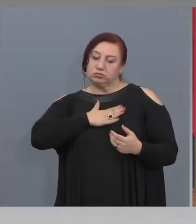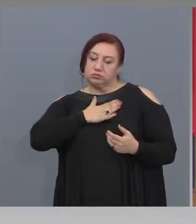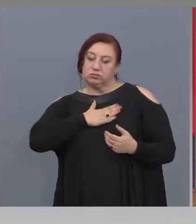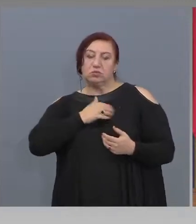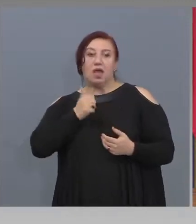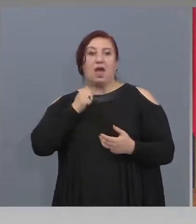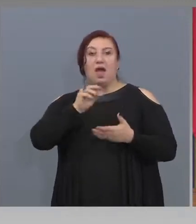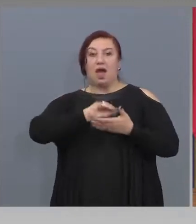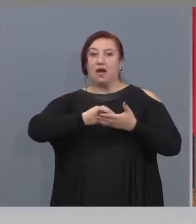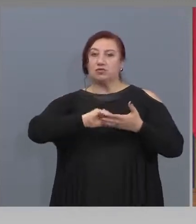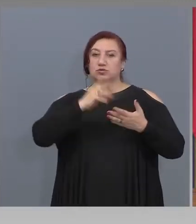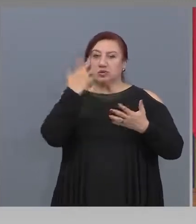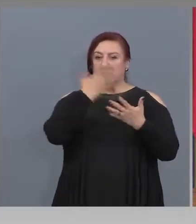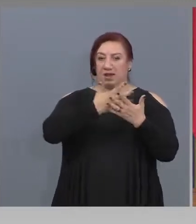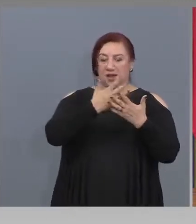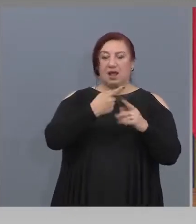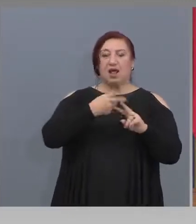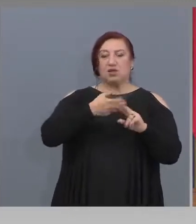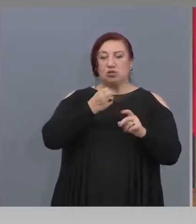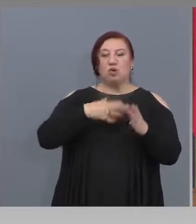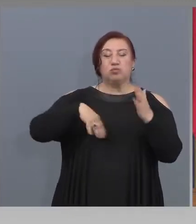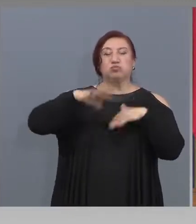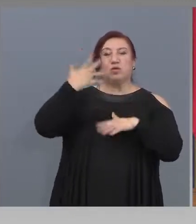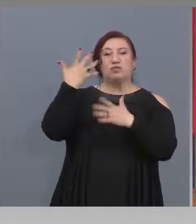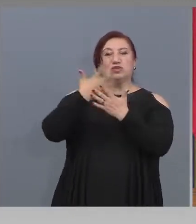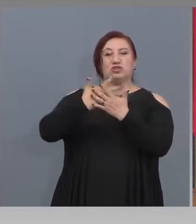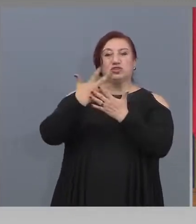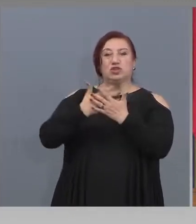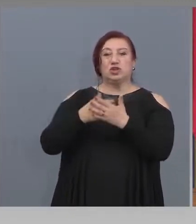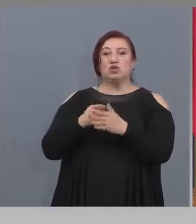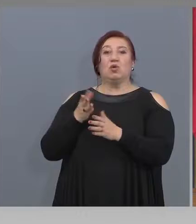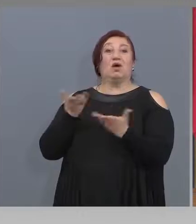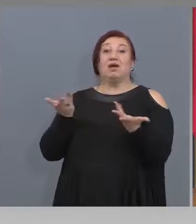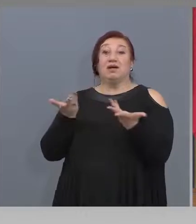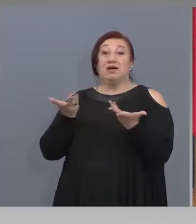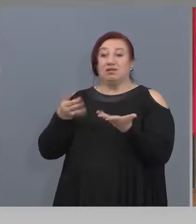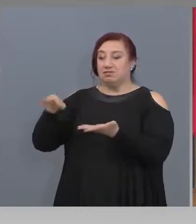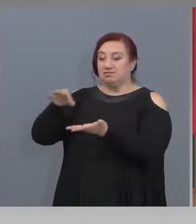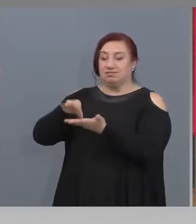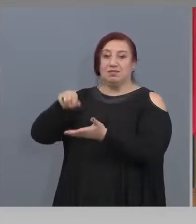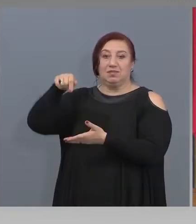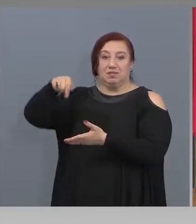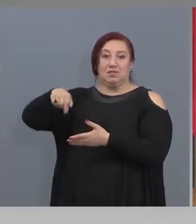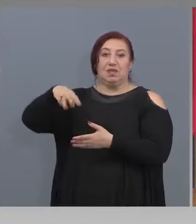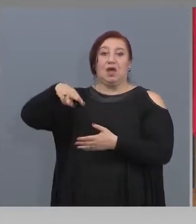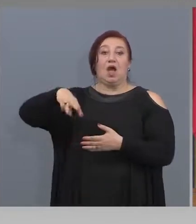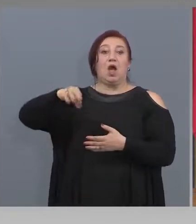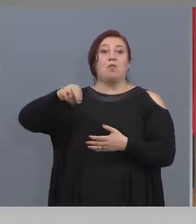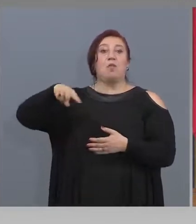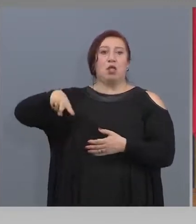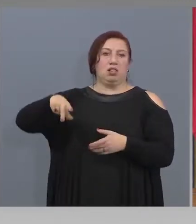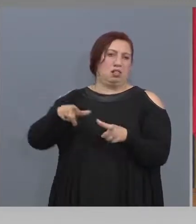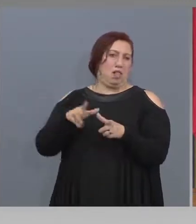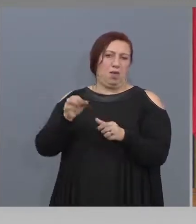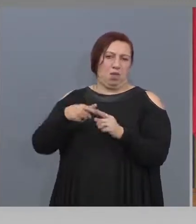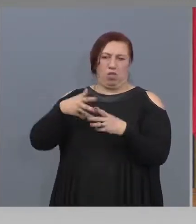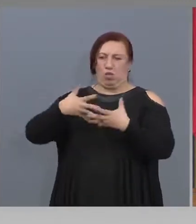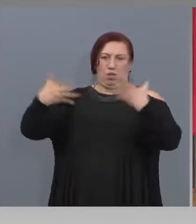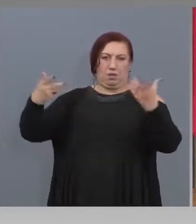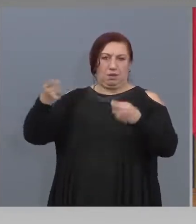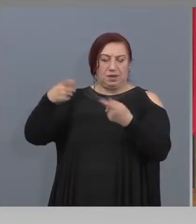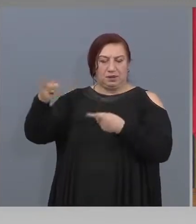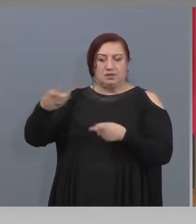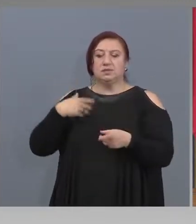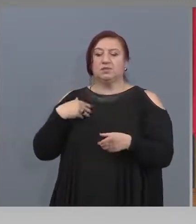повечето кина в България са в моловете. Така, че достъп има, моловете са отворени, просто към аптеките,